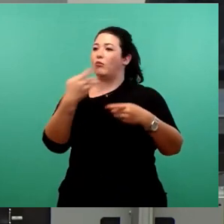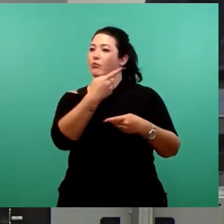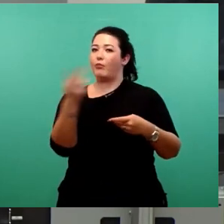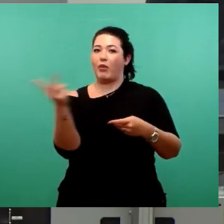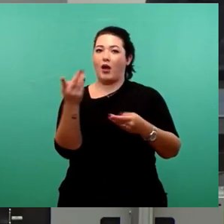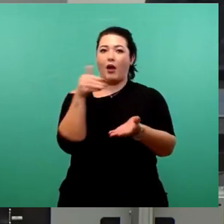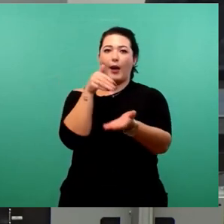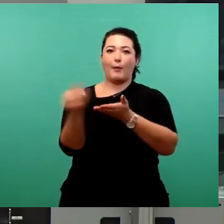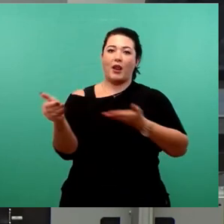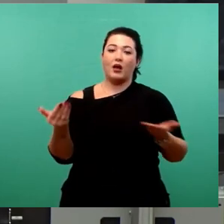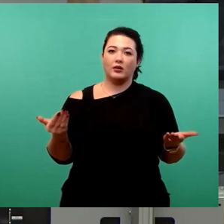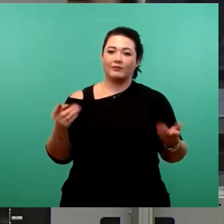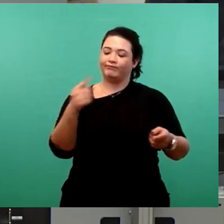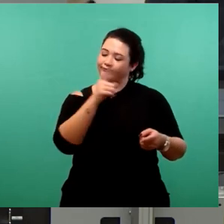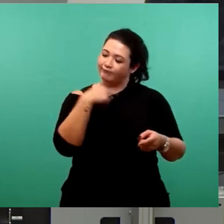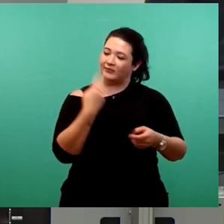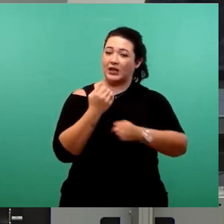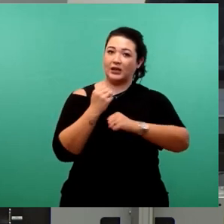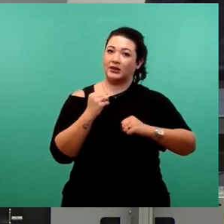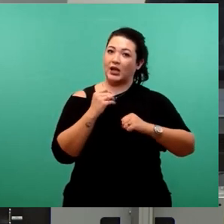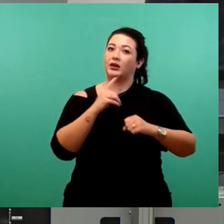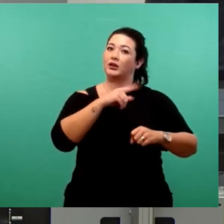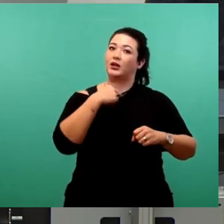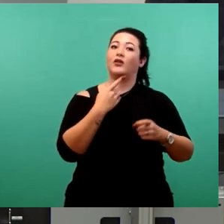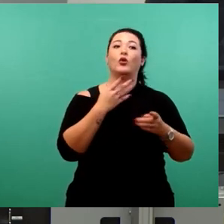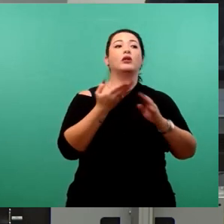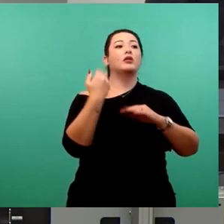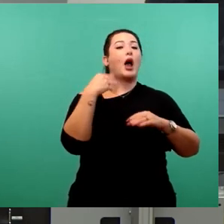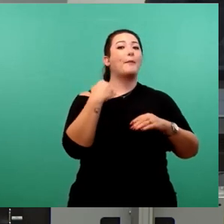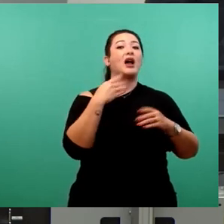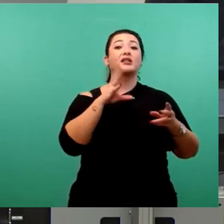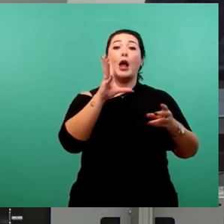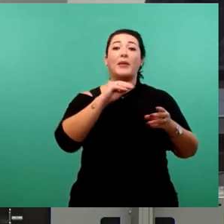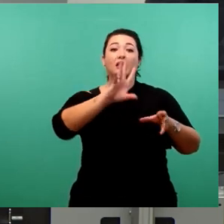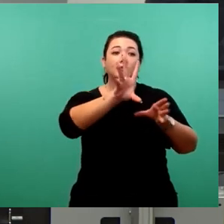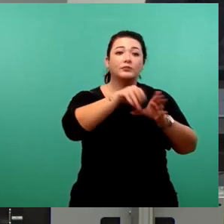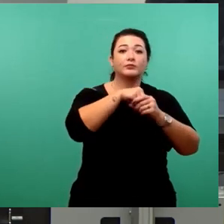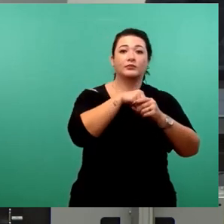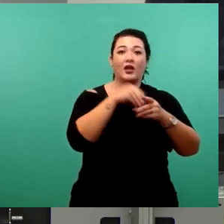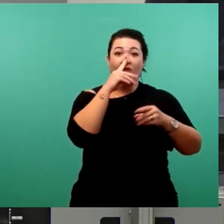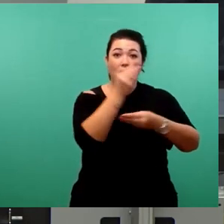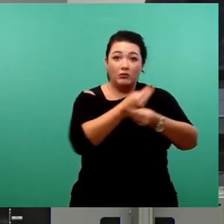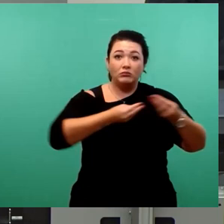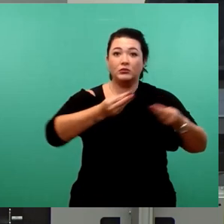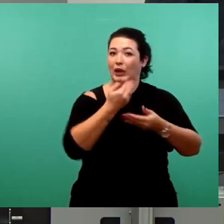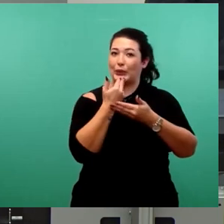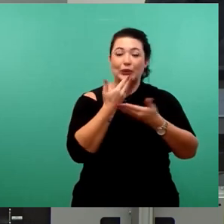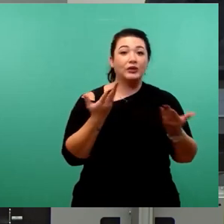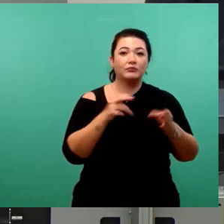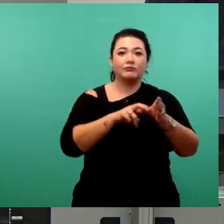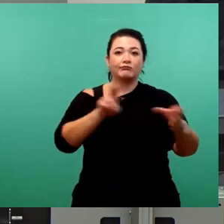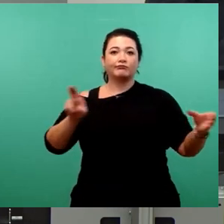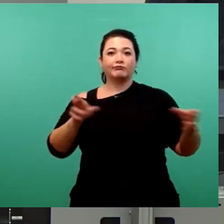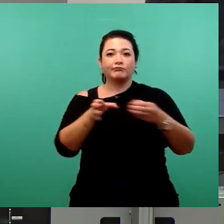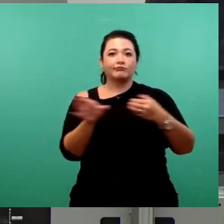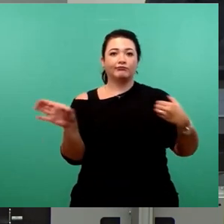Dissidenten waren zu keinem Zeitpunkt in die Gespräche der Fraktionen eingebunden, aber wir können als kleine Fraktion auch nicht kurz vor